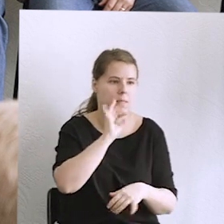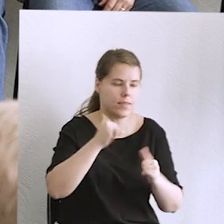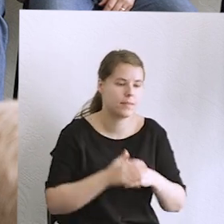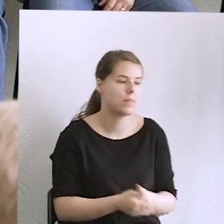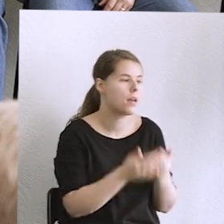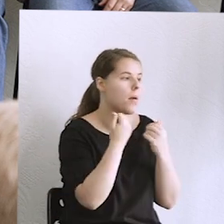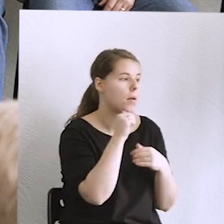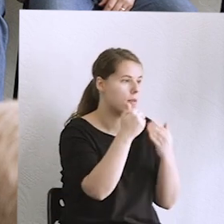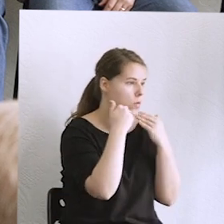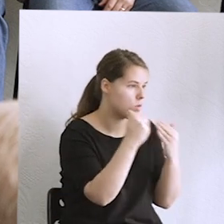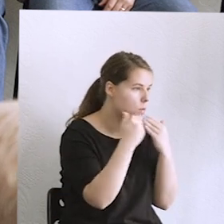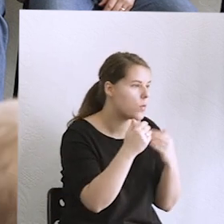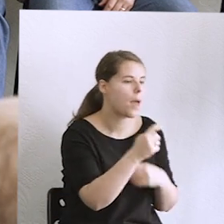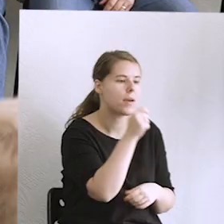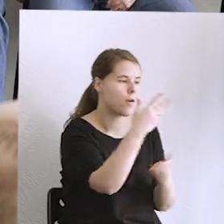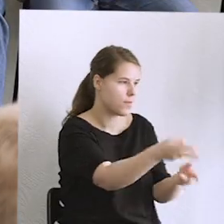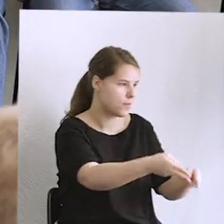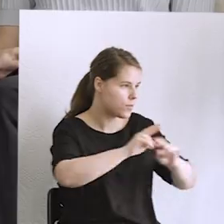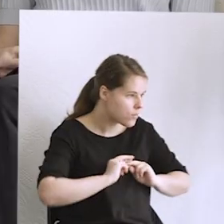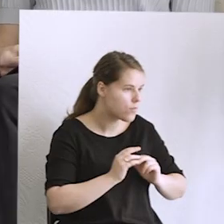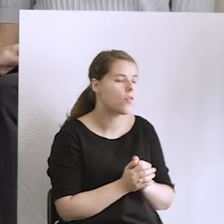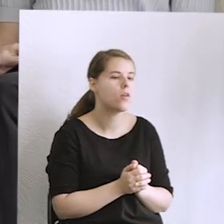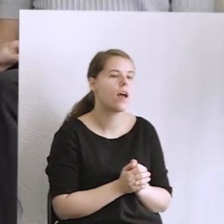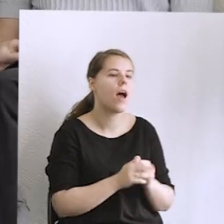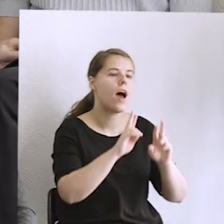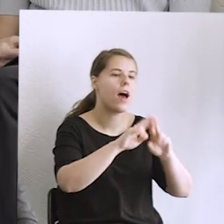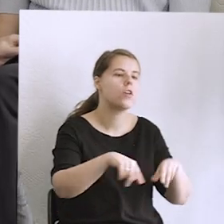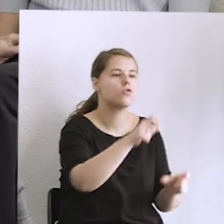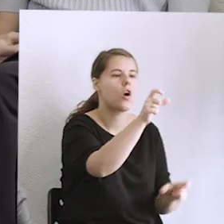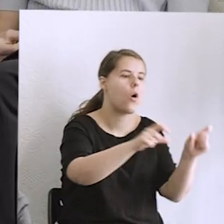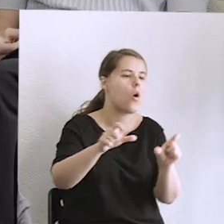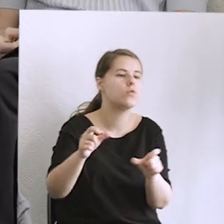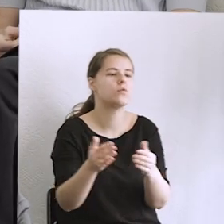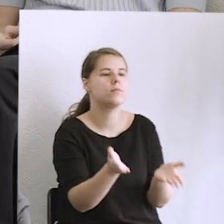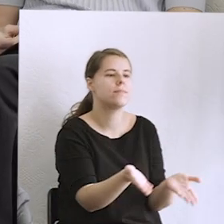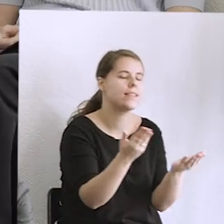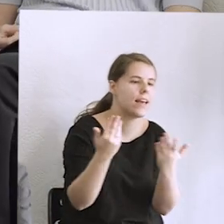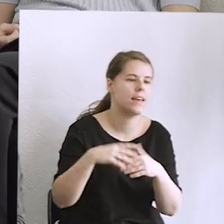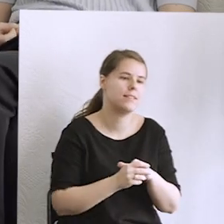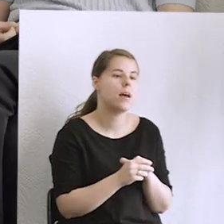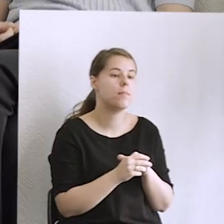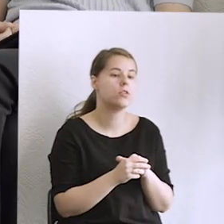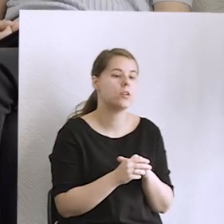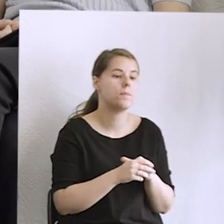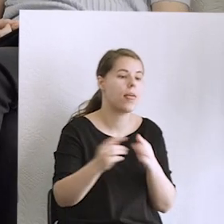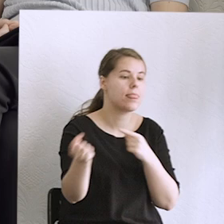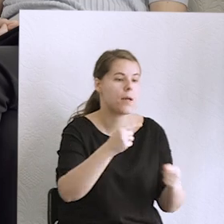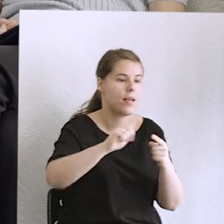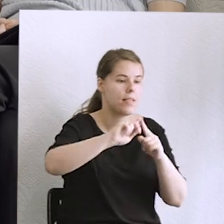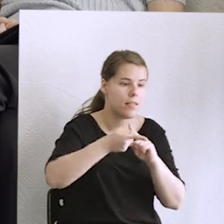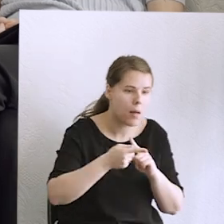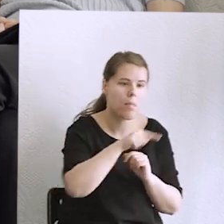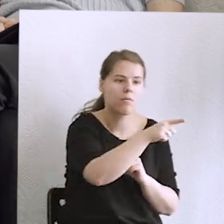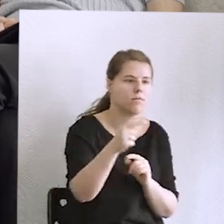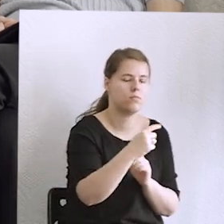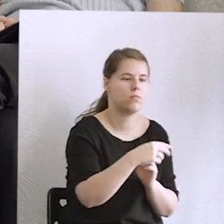Poprosimy mikrofon z powrotem, a osoby, które mają podniesione ręce, zachęcamy do złapania panelistów, panelistów, jakie będą wychodzić, być może zostaną chwilę,